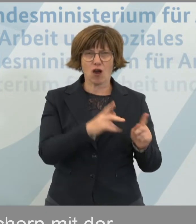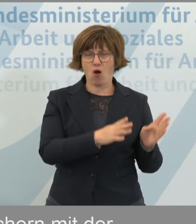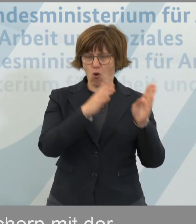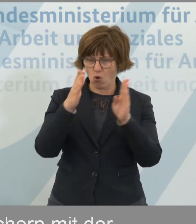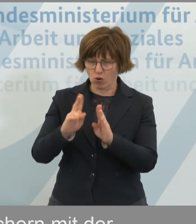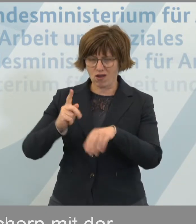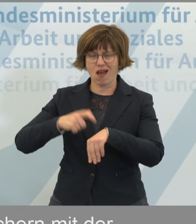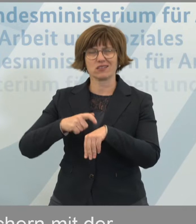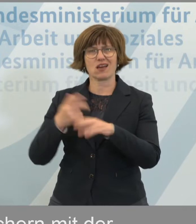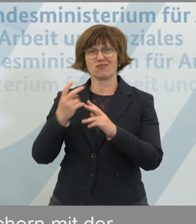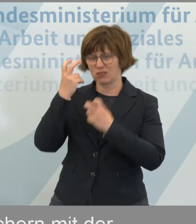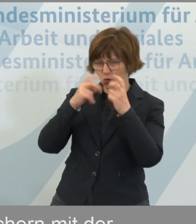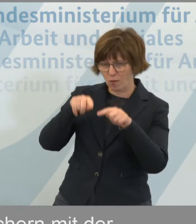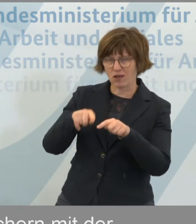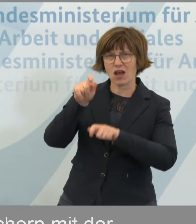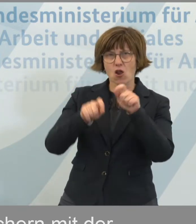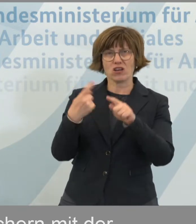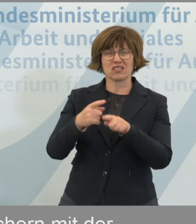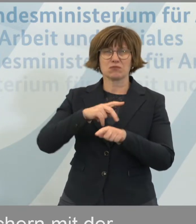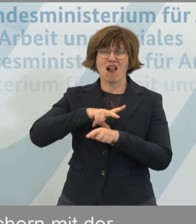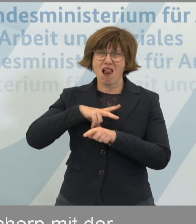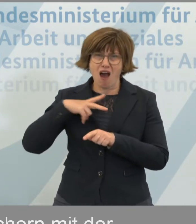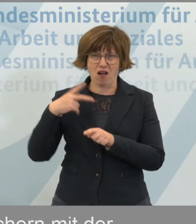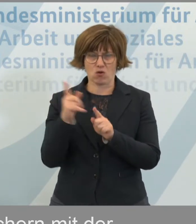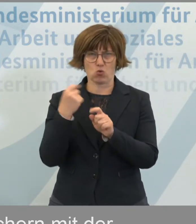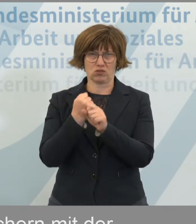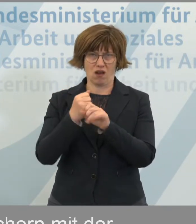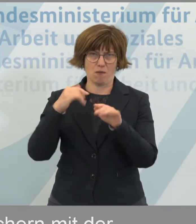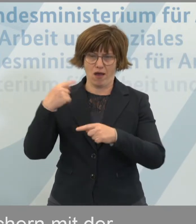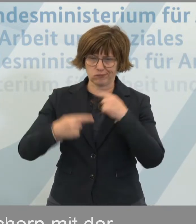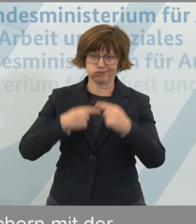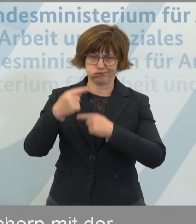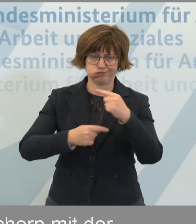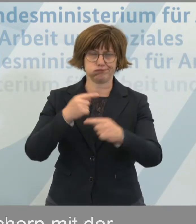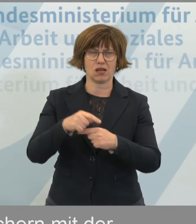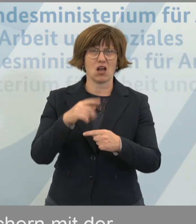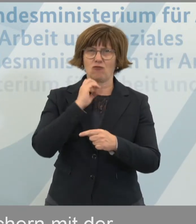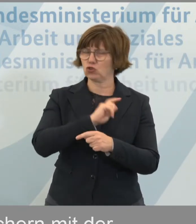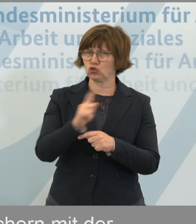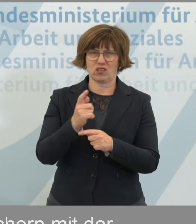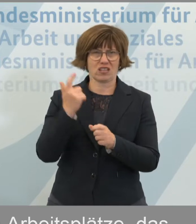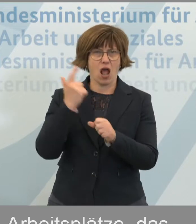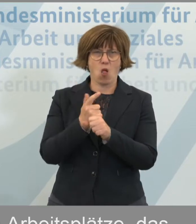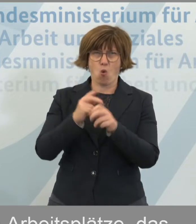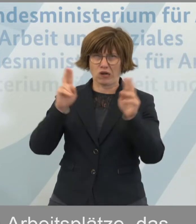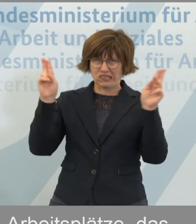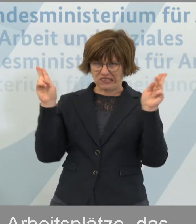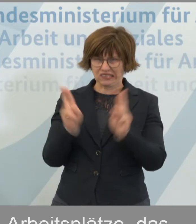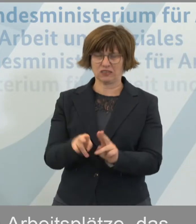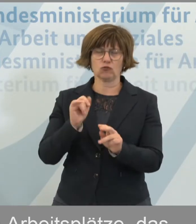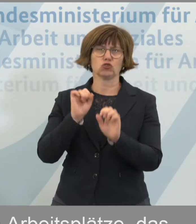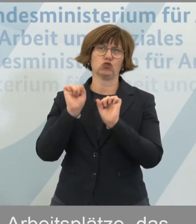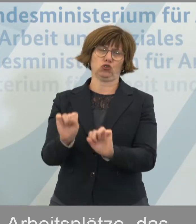wollen gleichzeitig dafür sorgen, dass die Menschen, die sehr lange in Kurzarbeit sind, vor unzumutbaren Lohneinbußen geschützt werden.